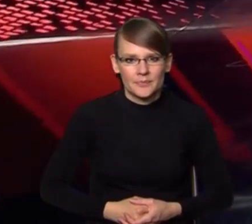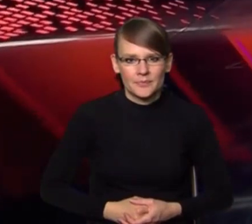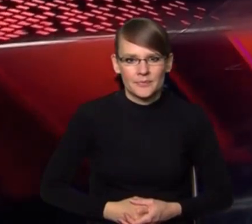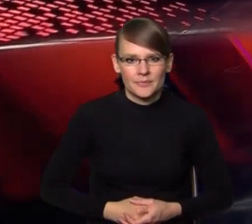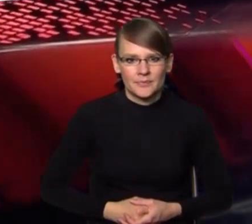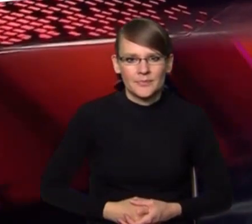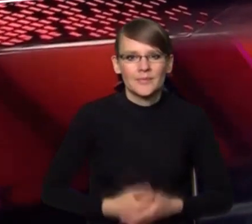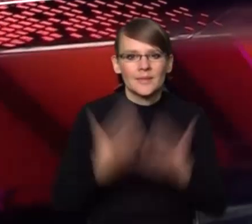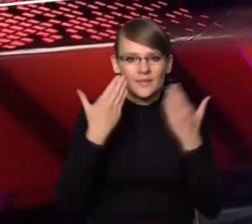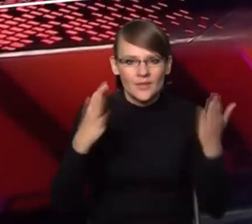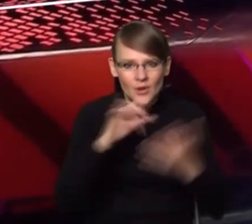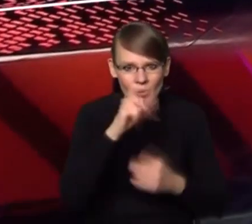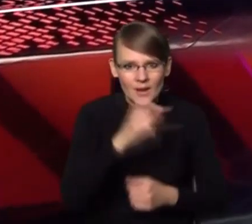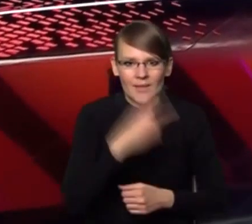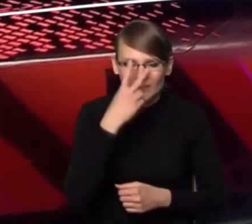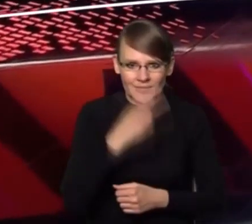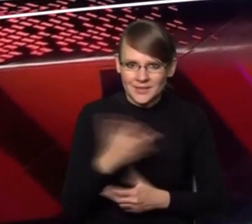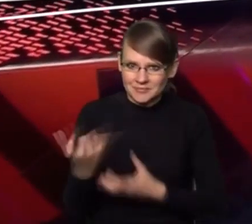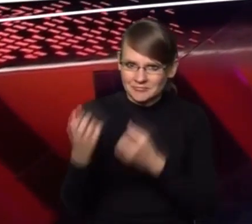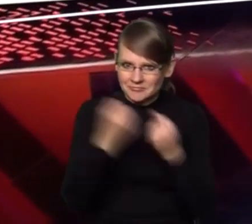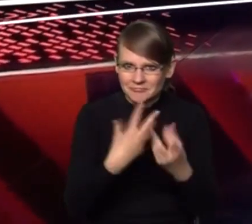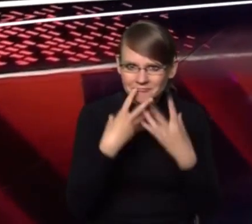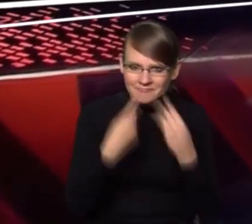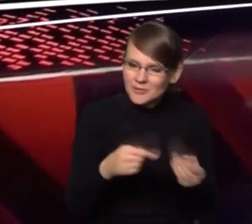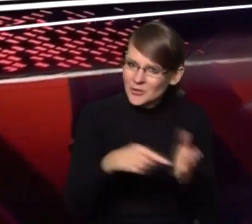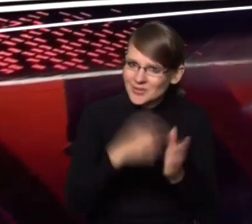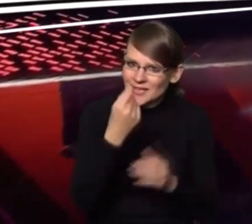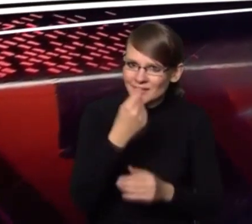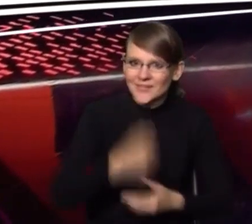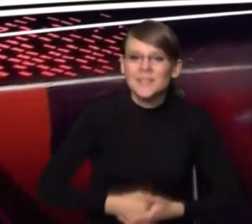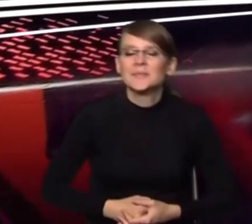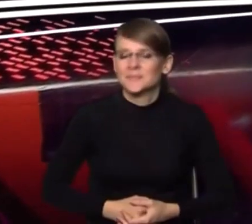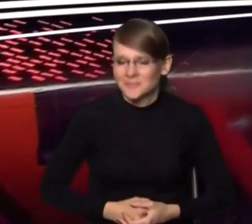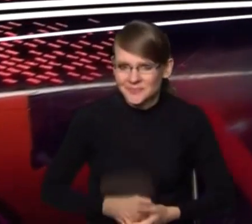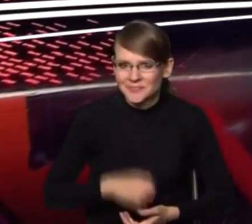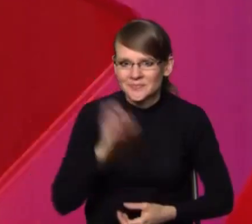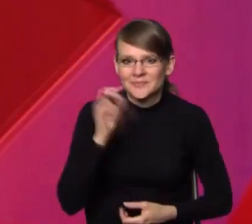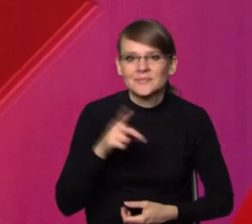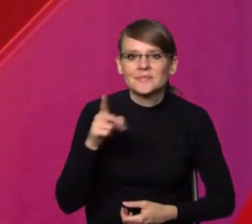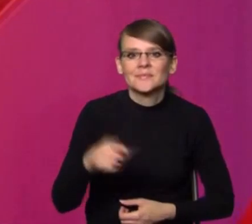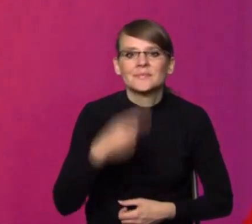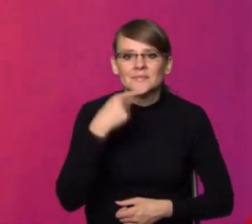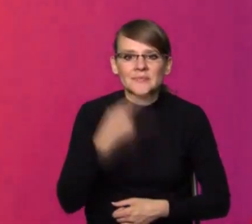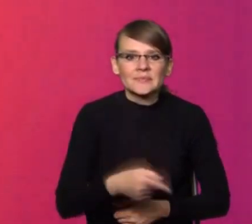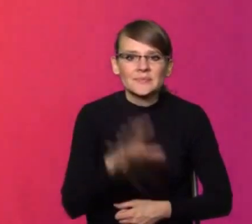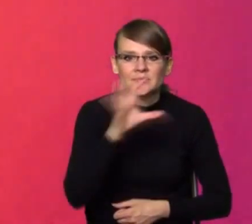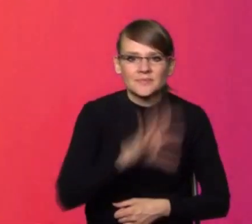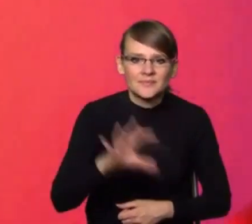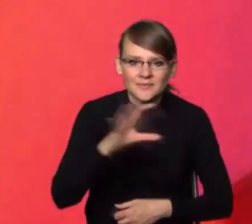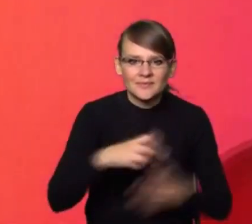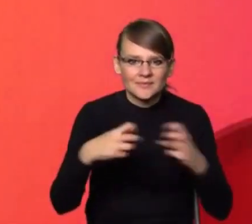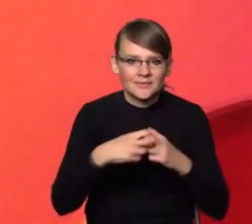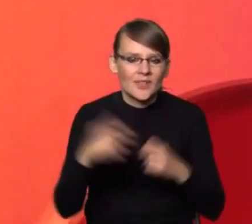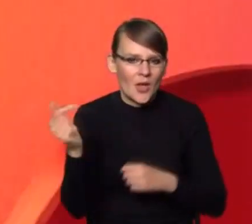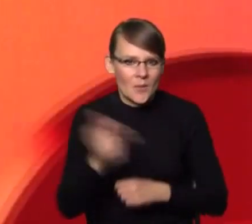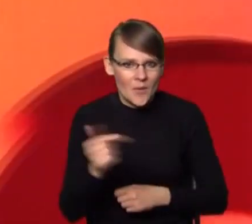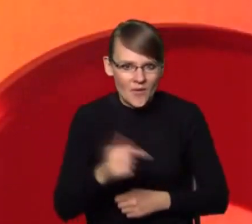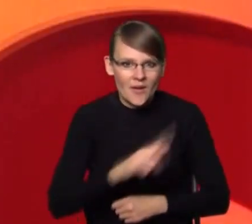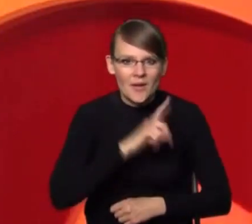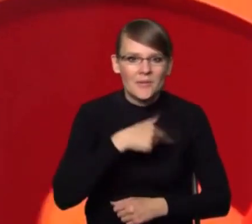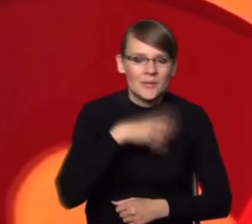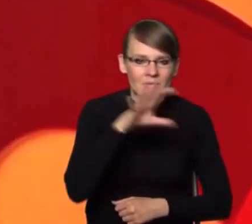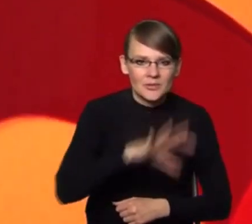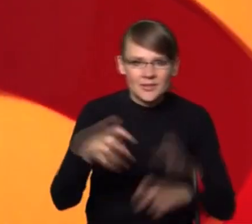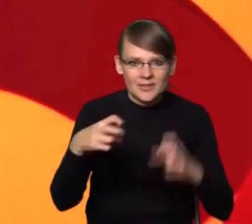Witam Cię Olu, widzę, że z prezentem, ale o tym za chwilę. Tak jak wspomniałaś, przegląd sieci, punkt obowiązkowy, a myślę, że jak przeglądamy tą